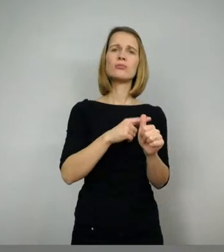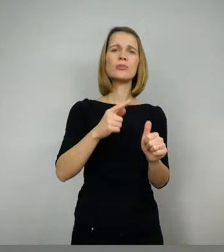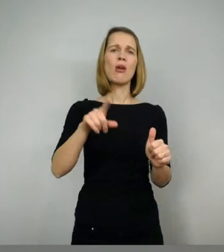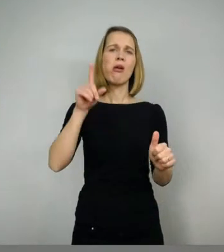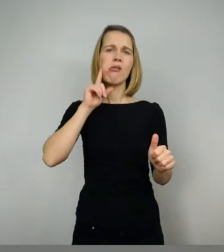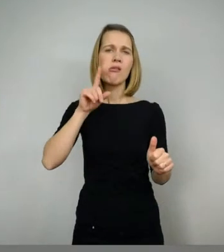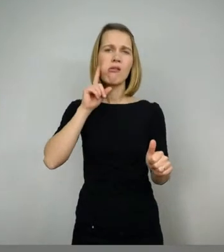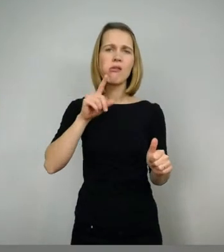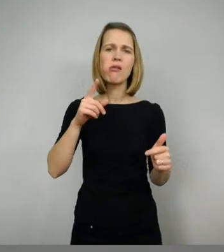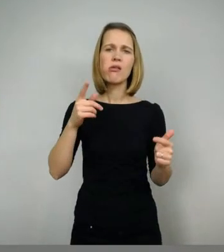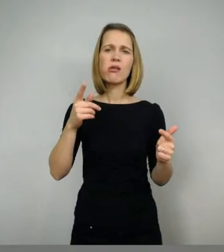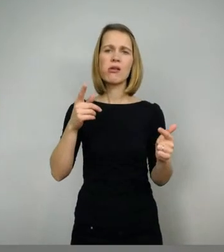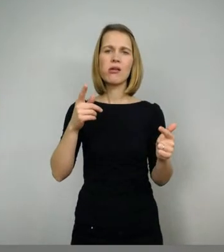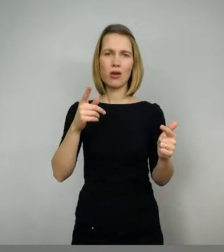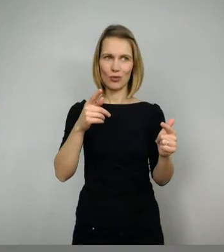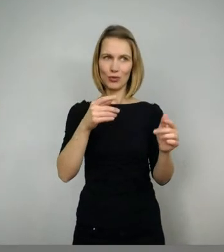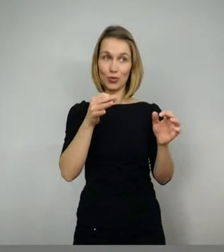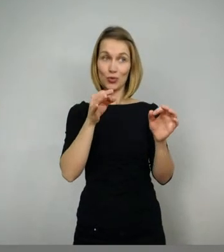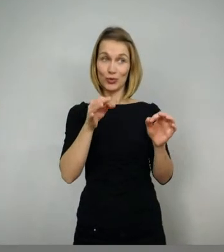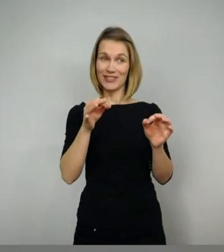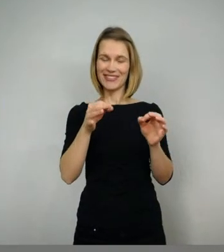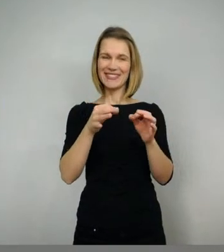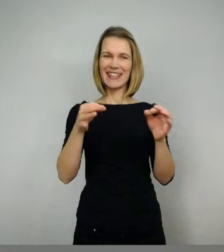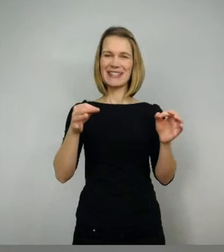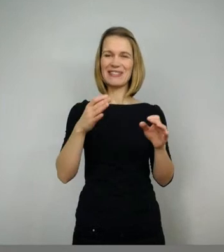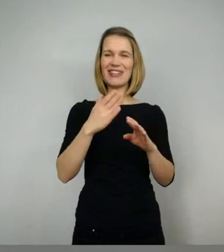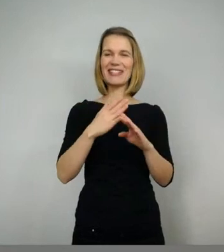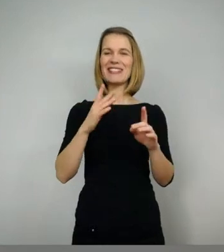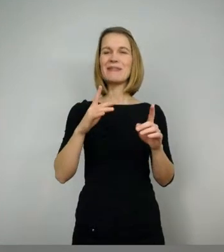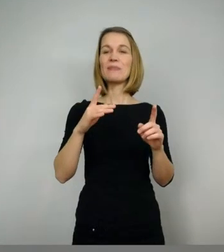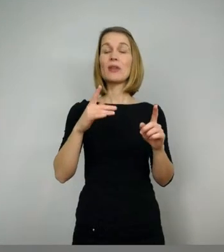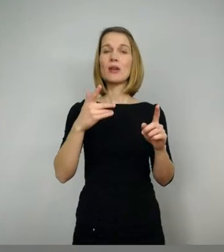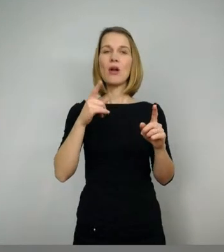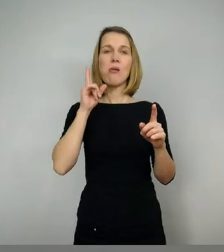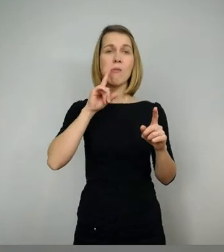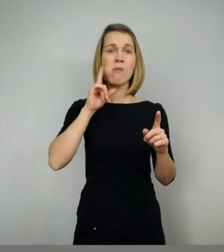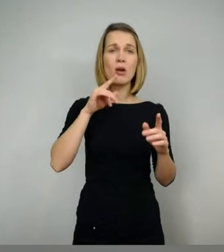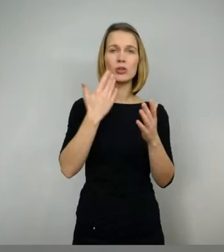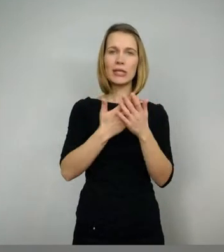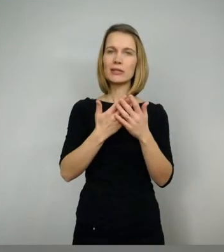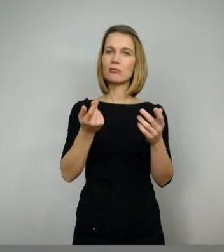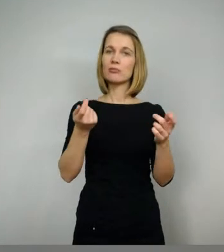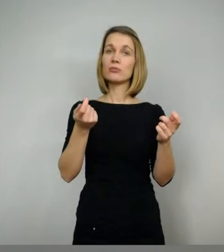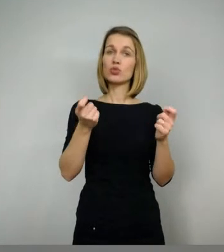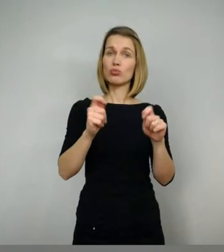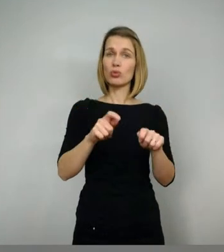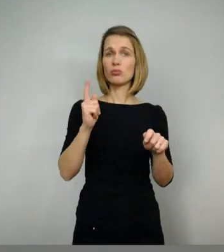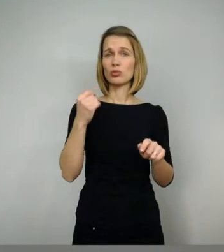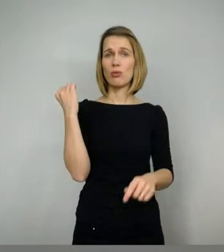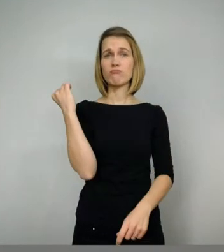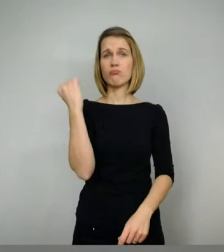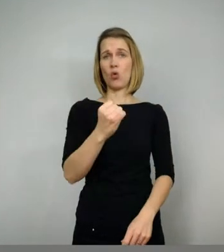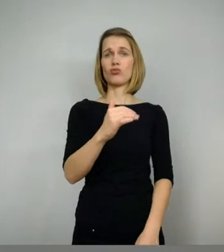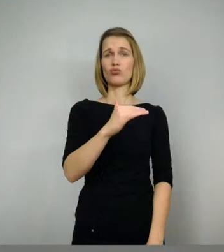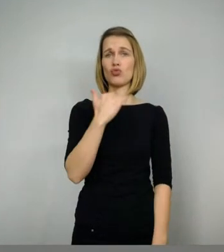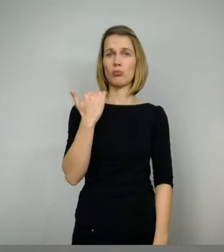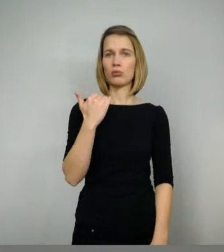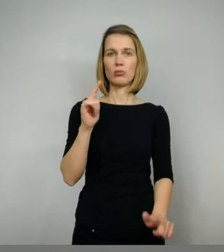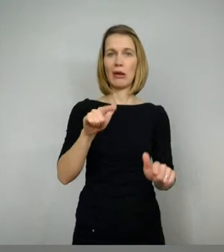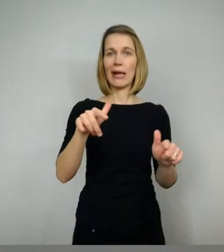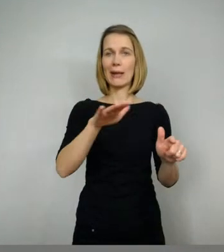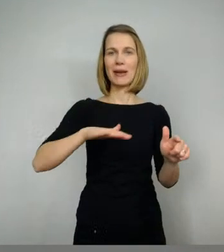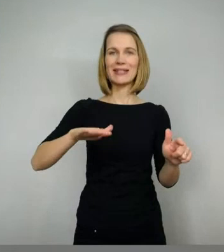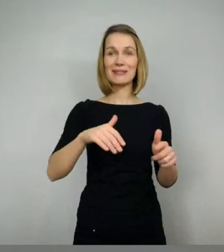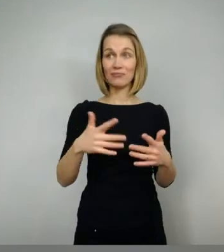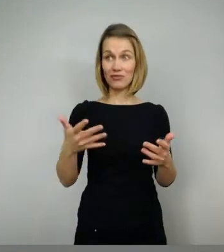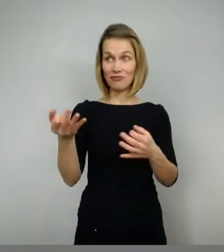ich mach kurz den Satz fertig. Er betrügt und deshalb muss er am Ende weg. Ja, er wird ermordet. Kein Platz für ihn am Hof. Frage. Ja, noch eine